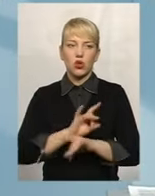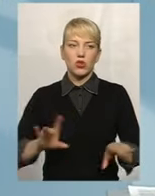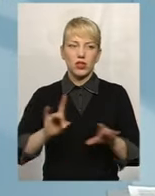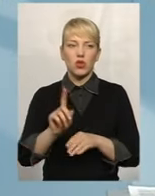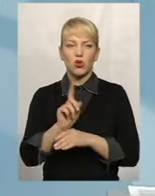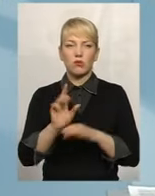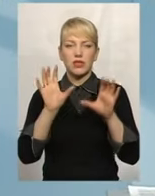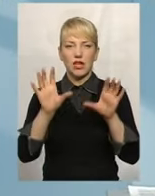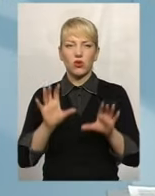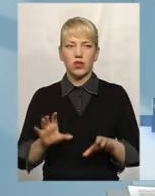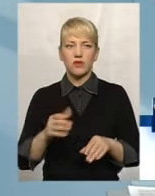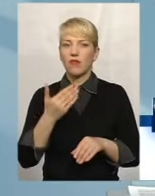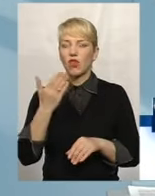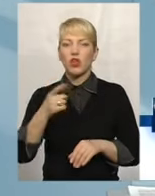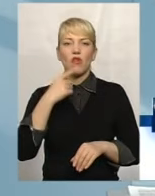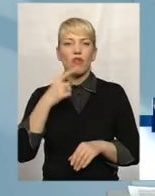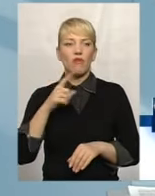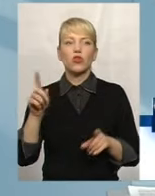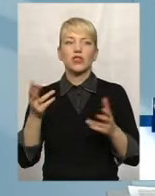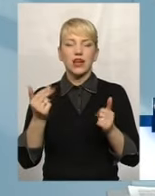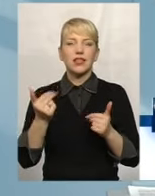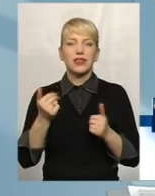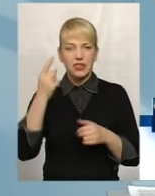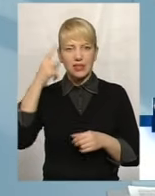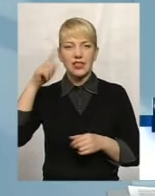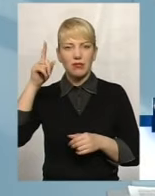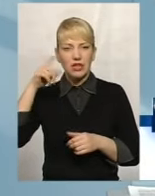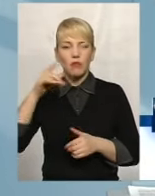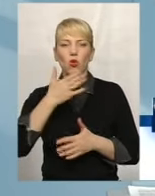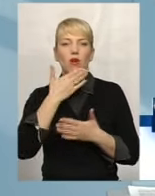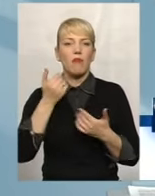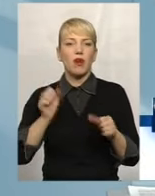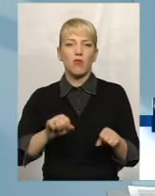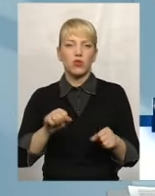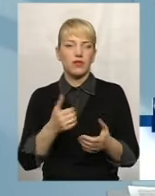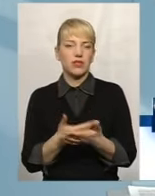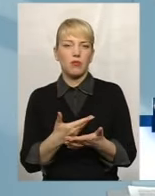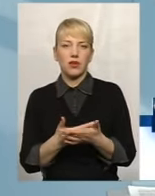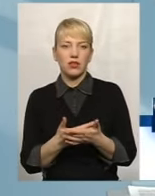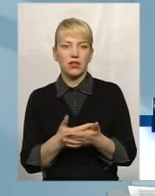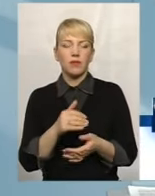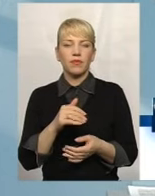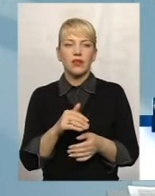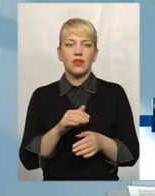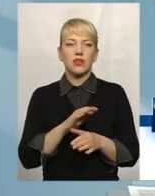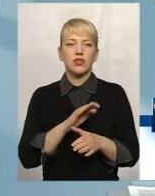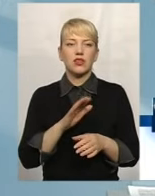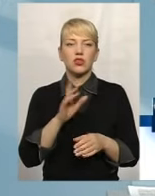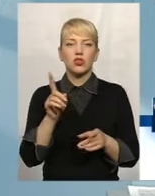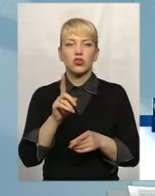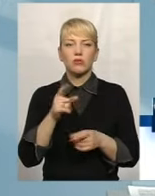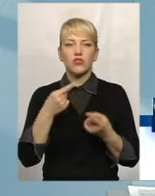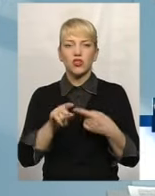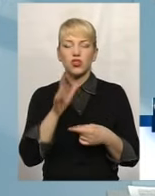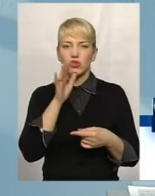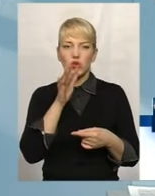законодавства, вони говорять, що да, вони це знають, але немає можливості, наприклад, уникнути того, щоб строки виплачувати